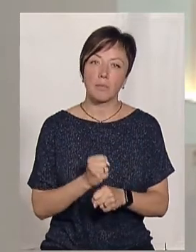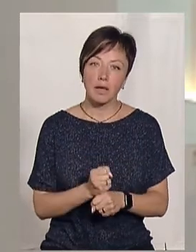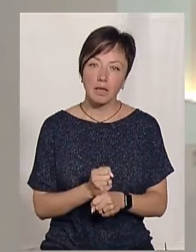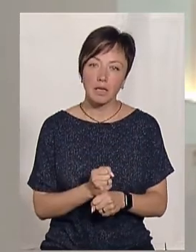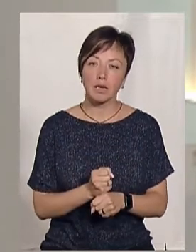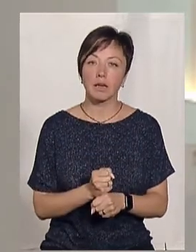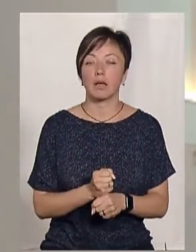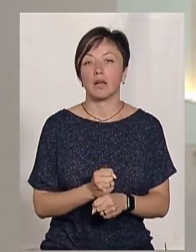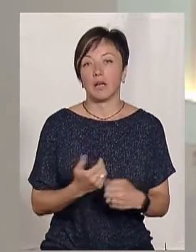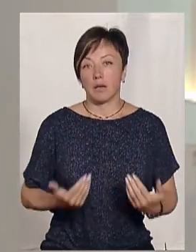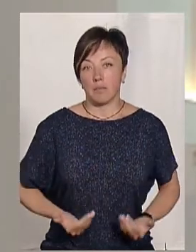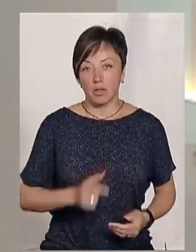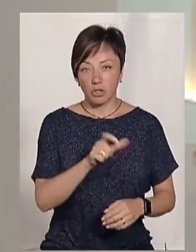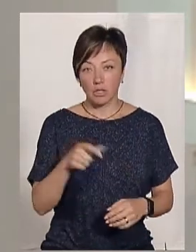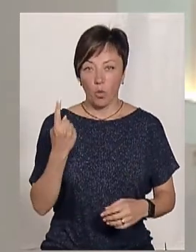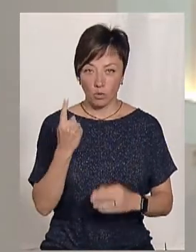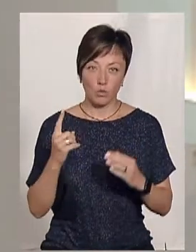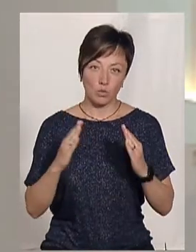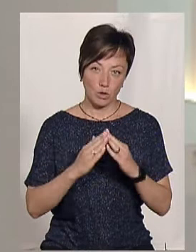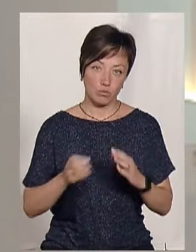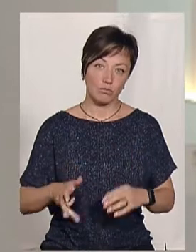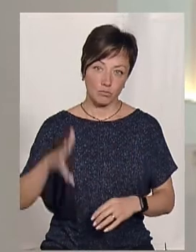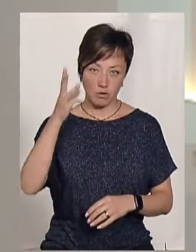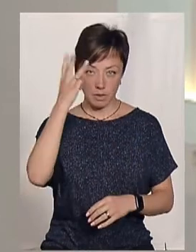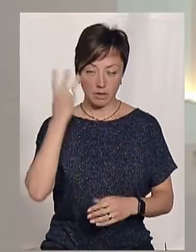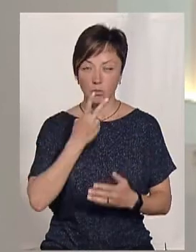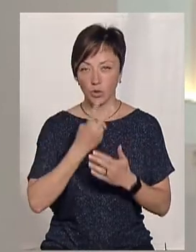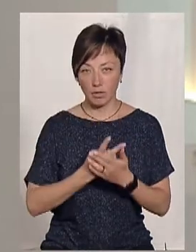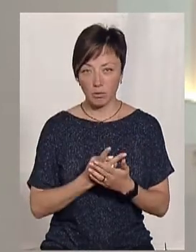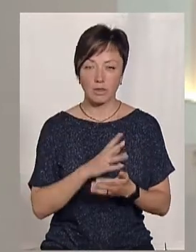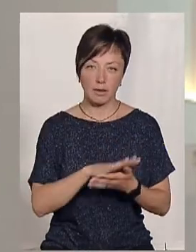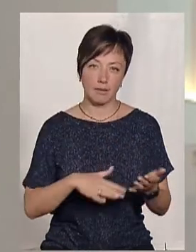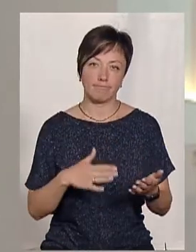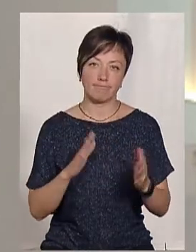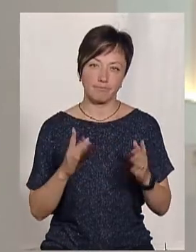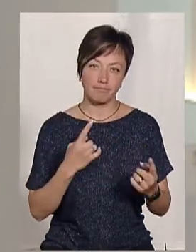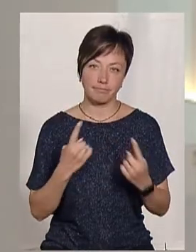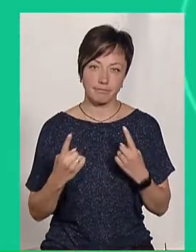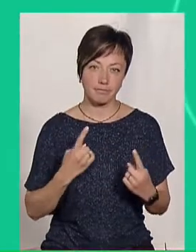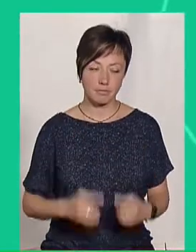хмельницьких багатоповерхівок. Давайте подивимося сюжет і потім продовжимо розмову.